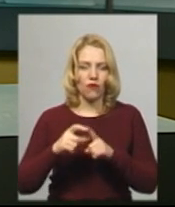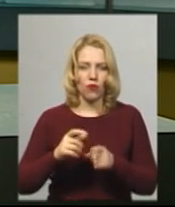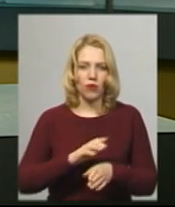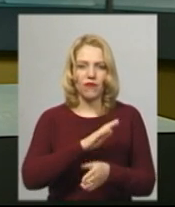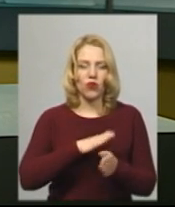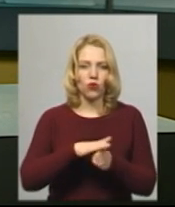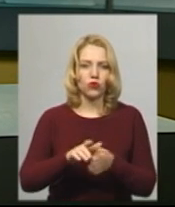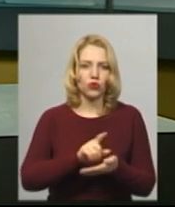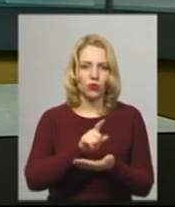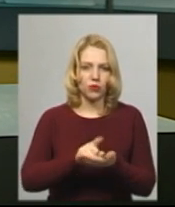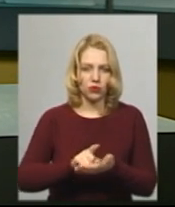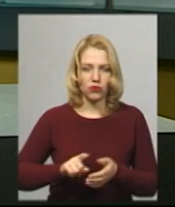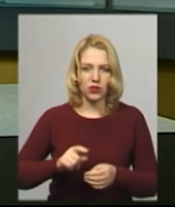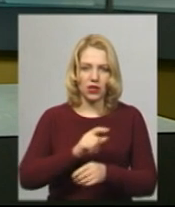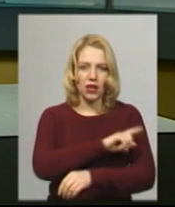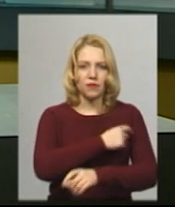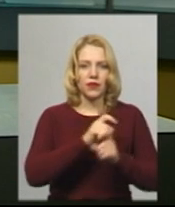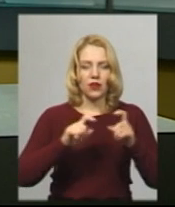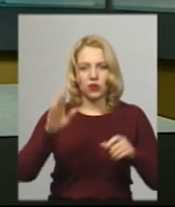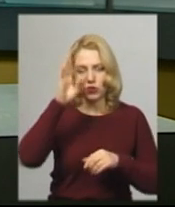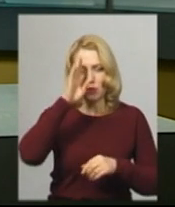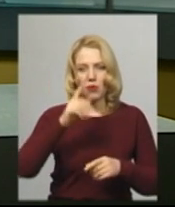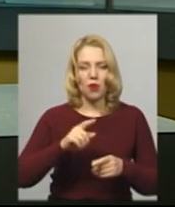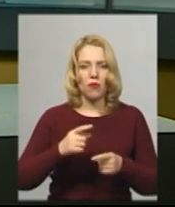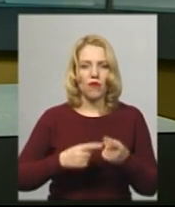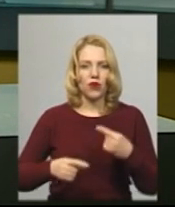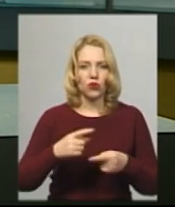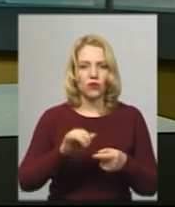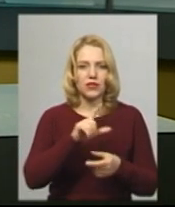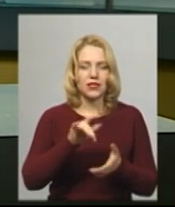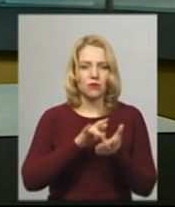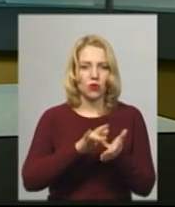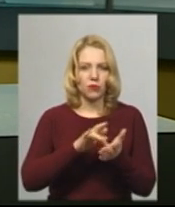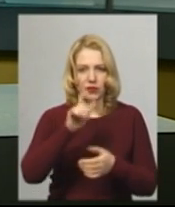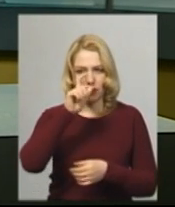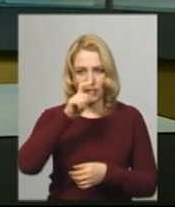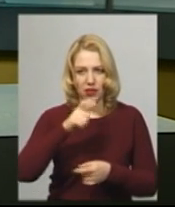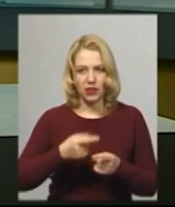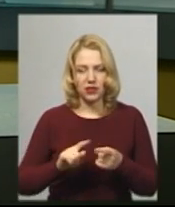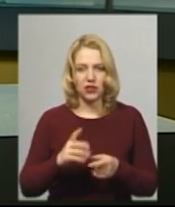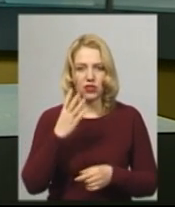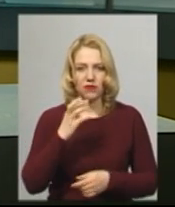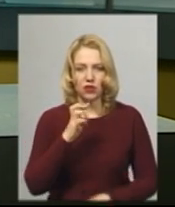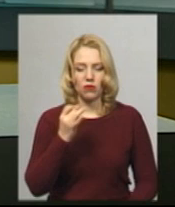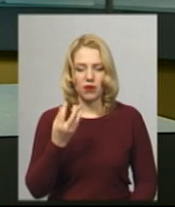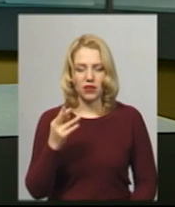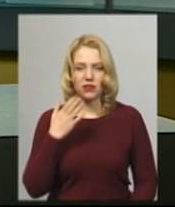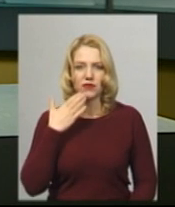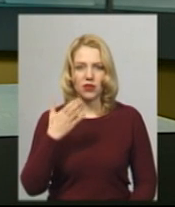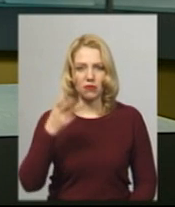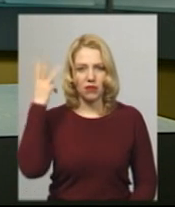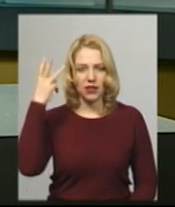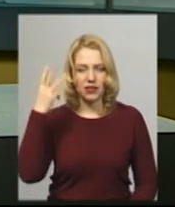Оксани Підубної, чоловік повернувся з паломництва на гору Афун, що у Греції. 4 березня звернувся до Хмельницької міської